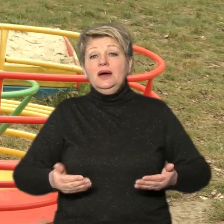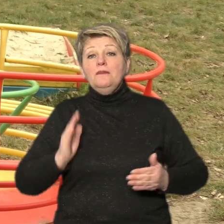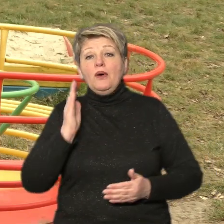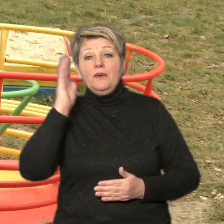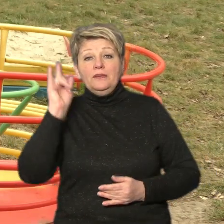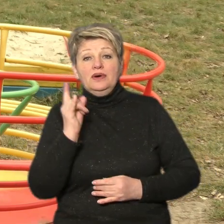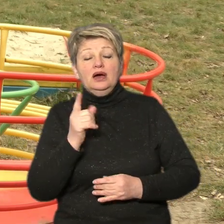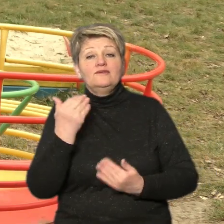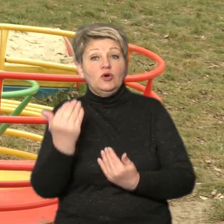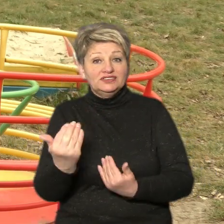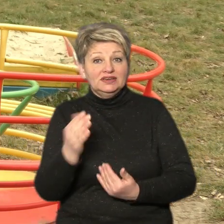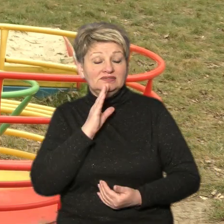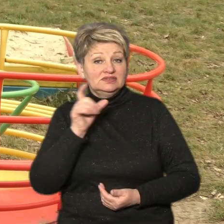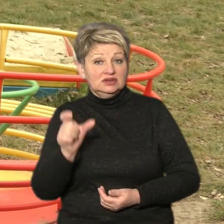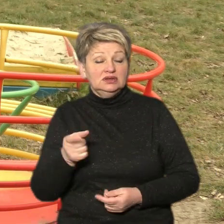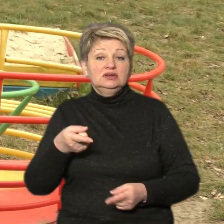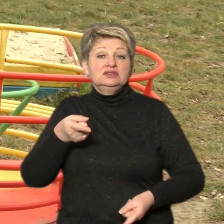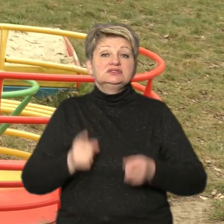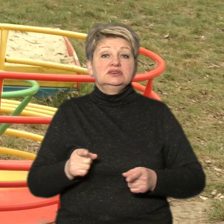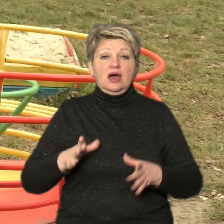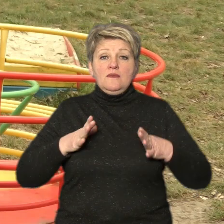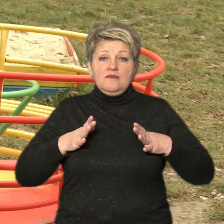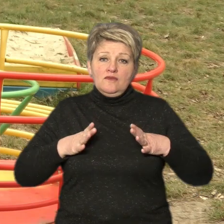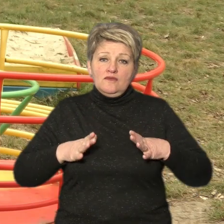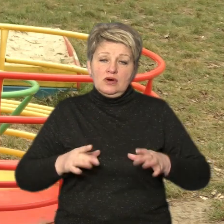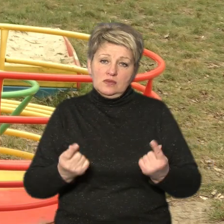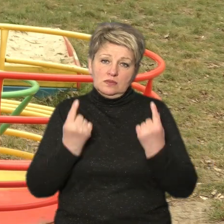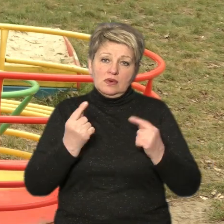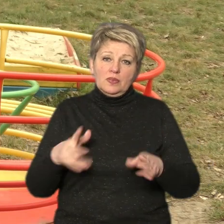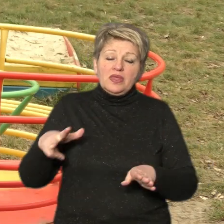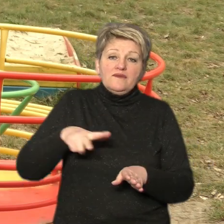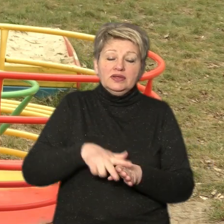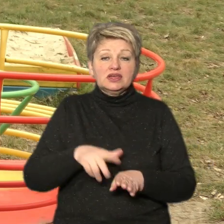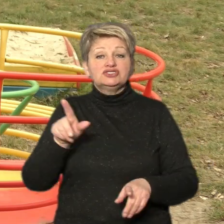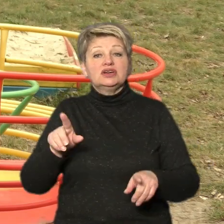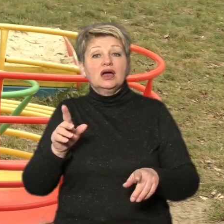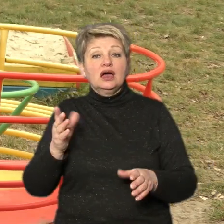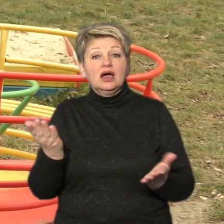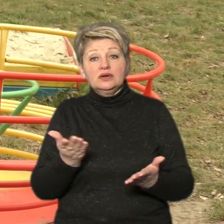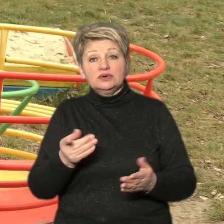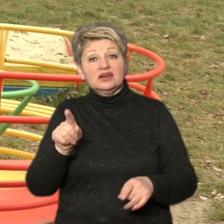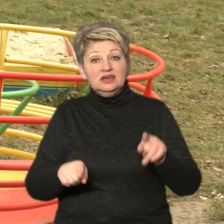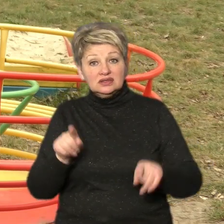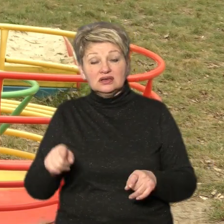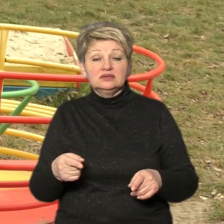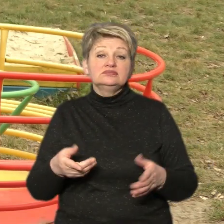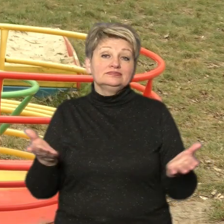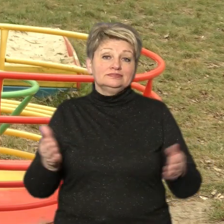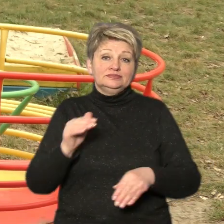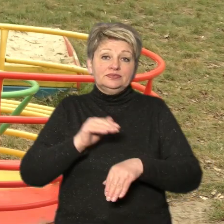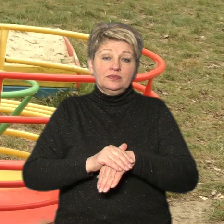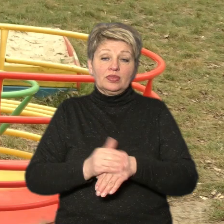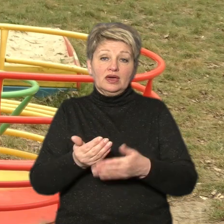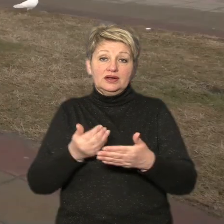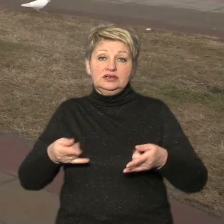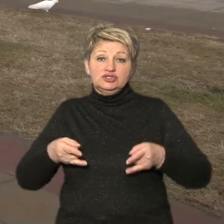Вони, звісно, витримують те найбільше навантаження, яке інколи, звичайно, і спричиняє передчасне